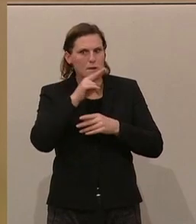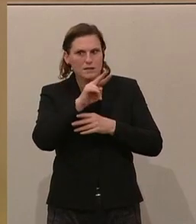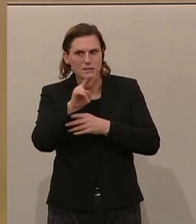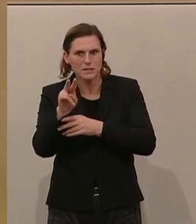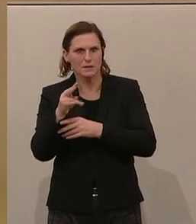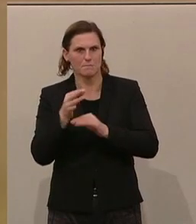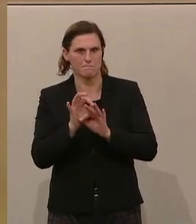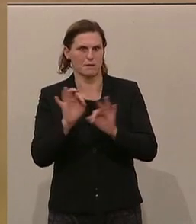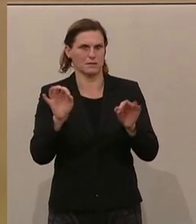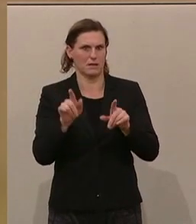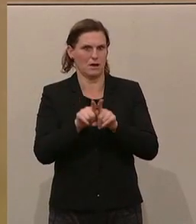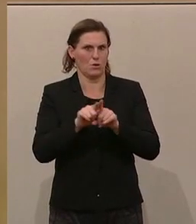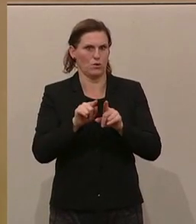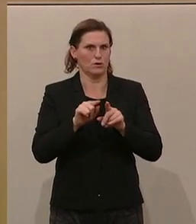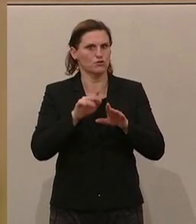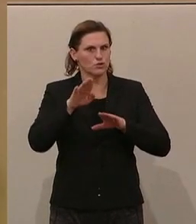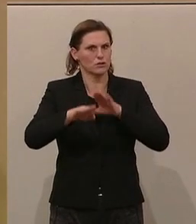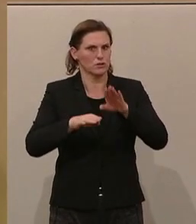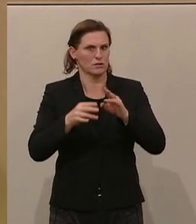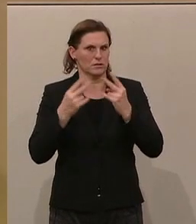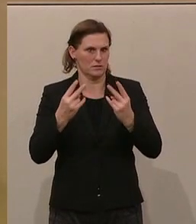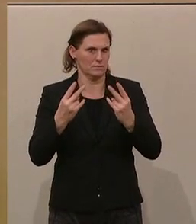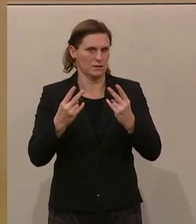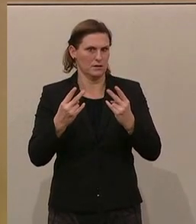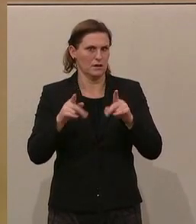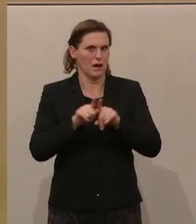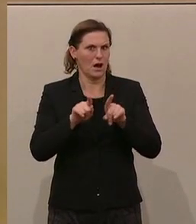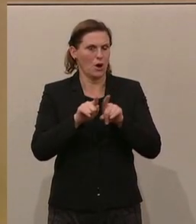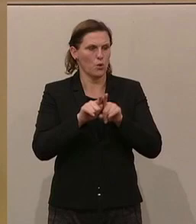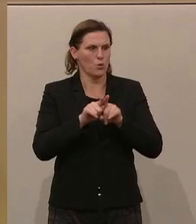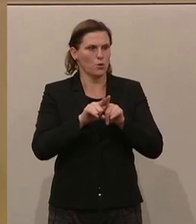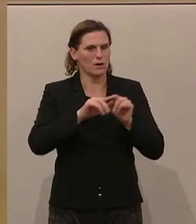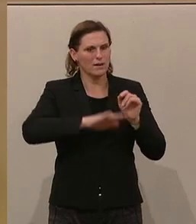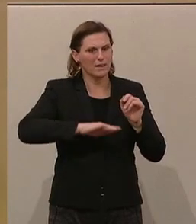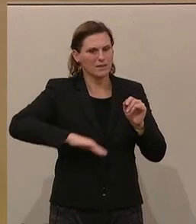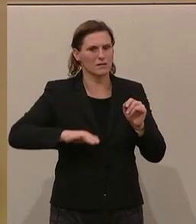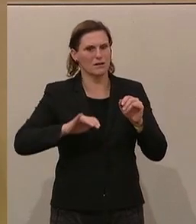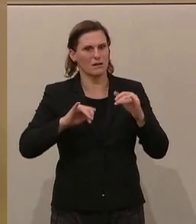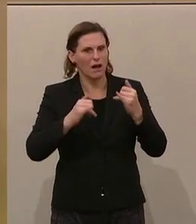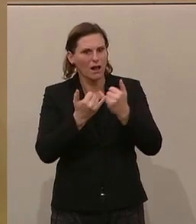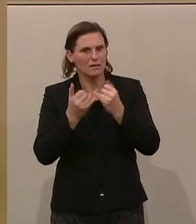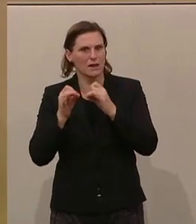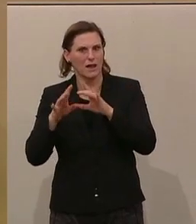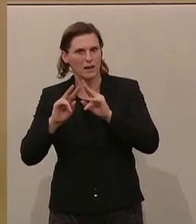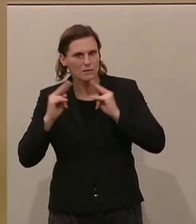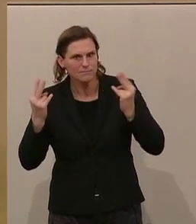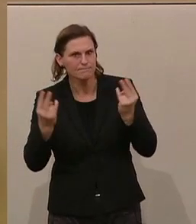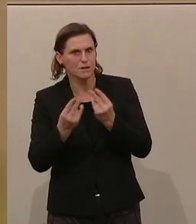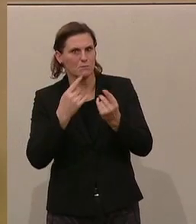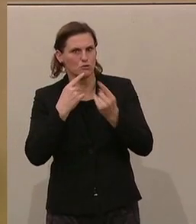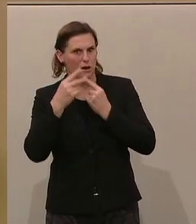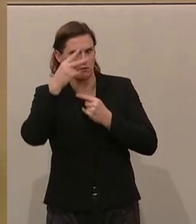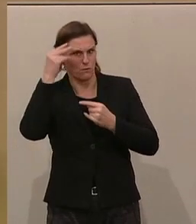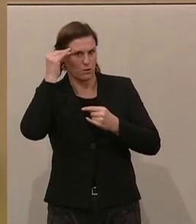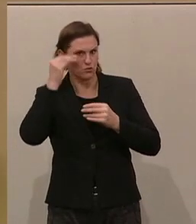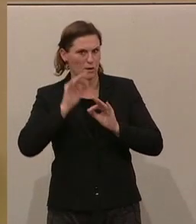richtige Schritte in die richtige Richtung. Dazu kommen noch Dinge wie ein Kindereltern-Lehrer-Gespräch, das wir in der Volksschule einführen, um einfach ein, sage ich einmal,